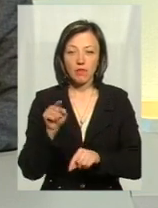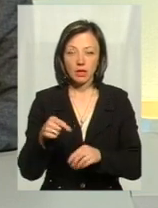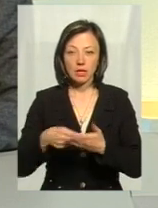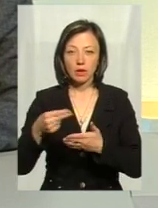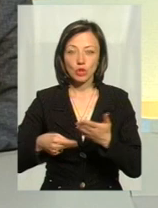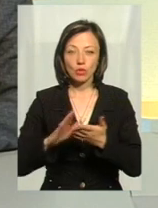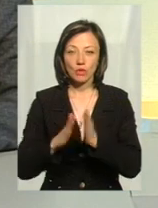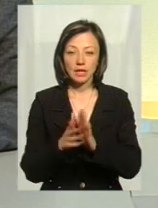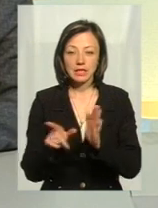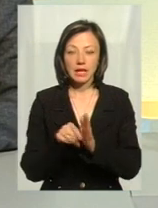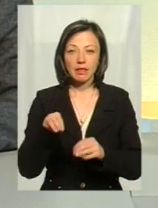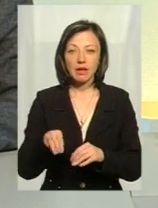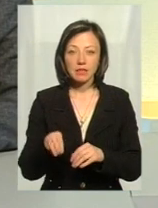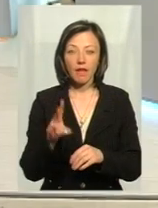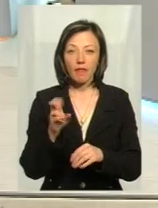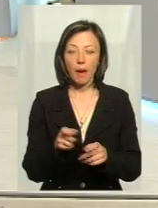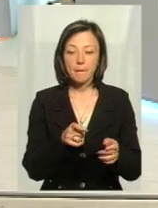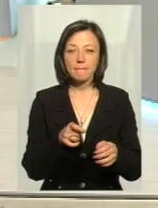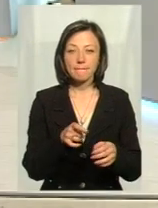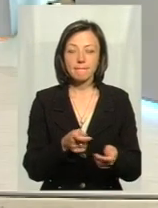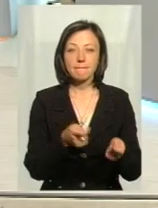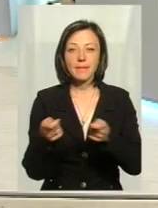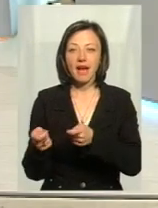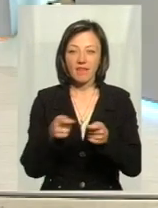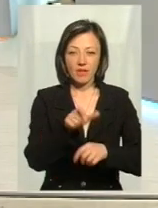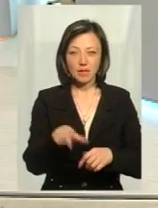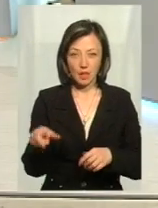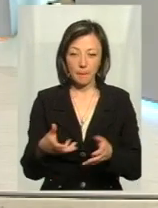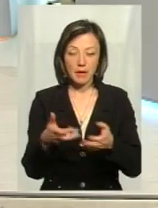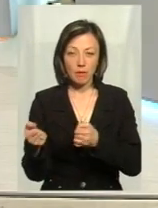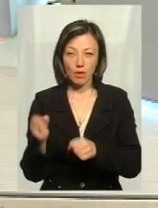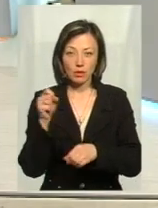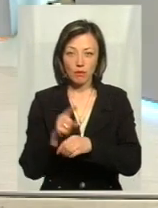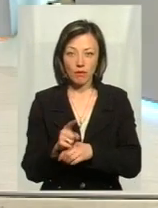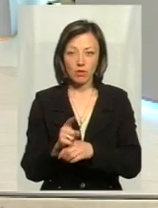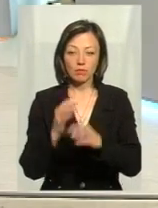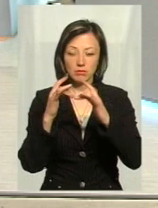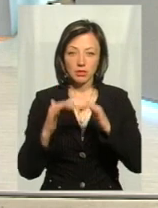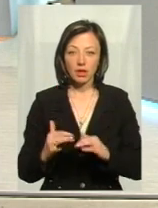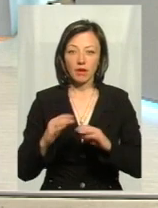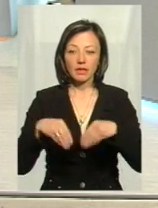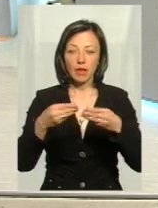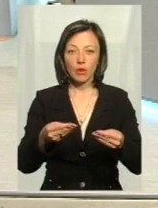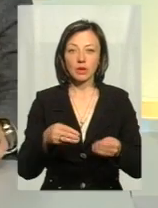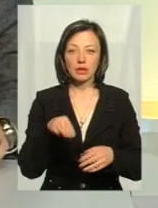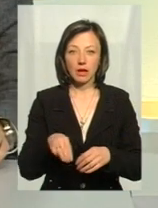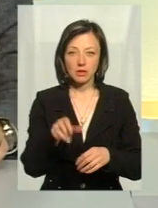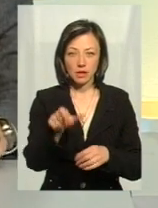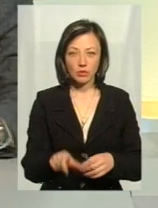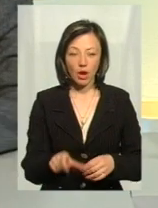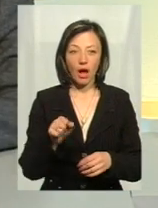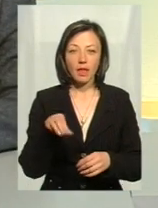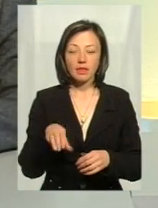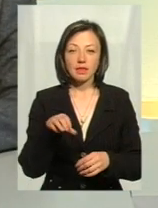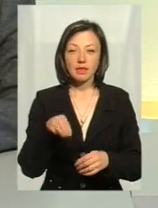заключає договора з тексістами на перевезення. Тобто, вони приймають замовлення, обробляють його і видають тексісту. А